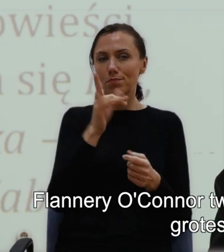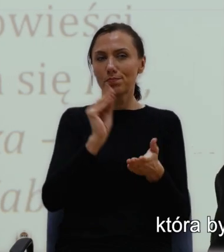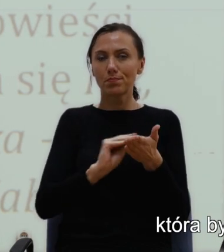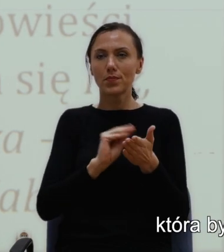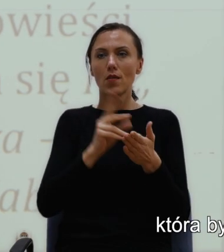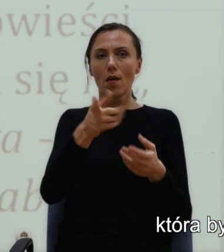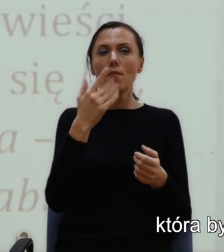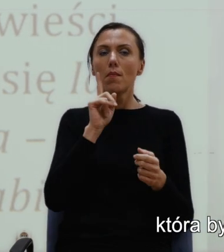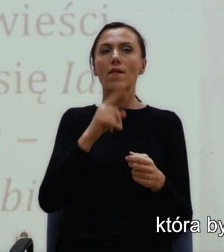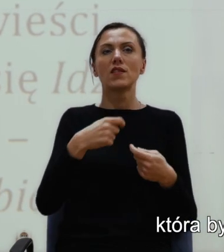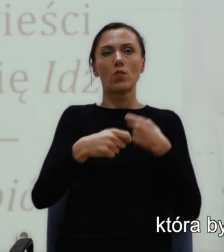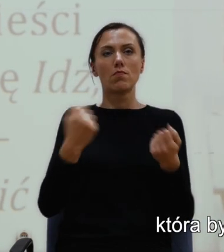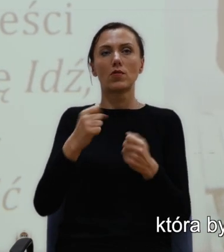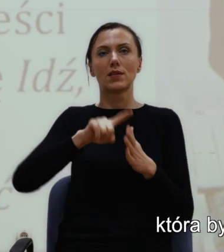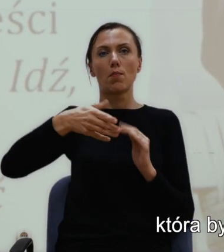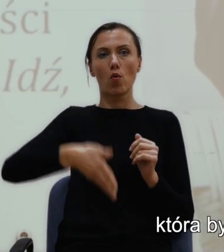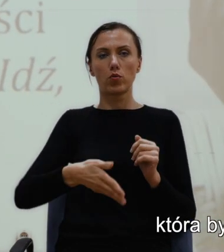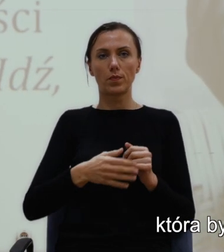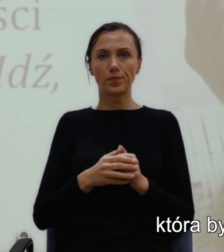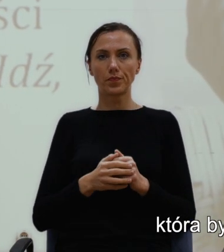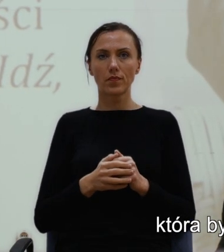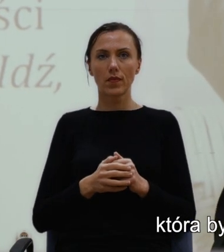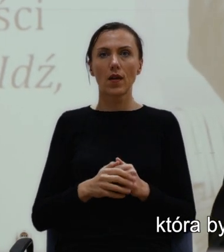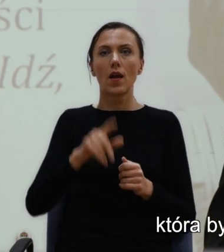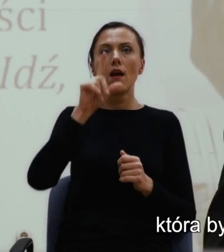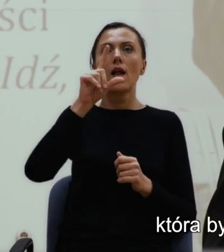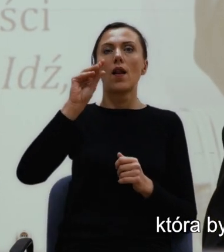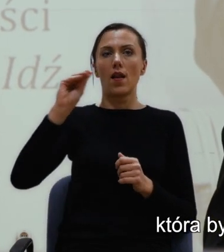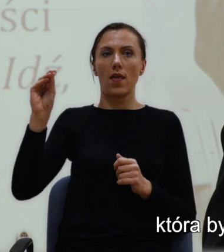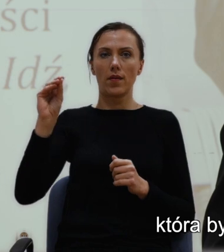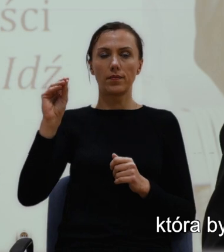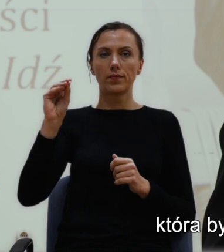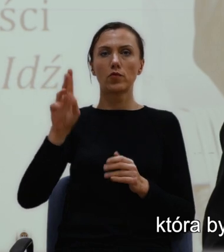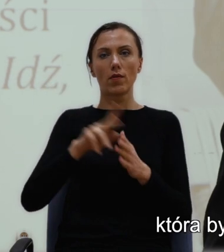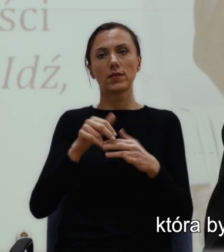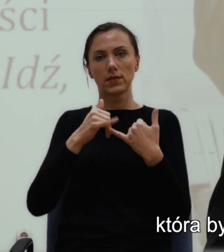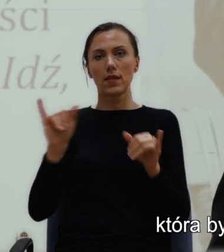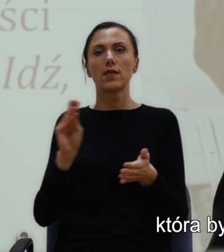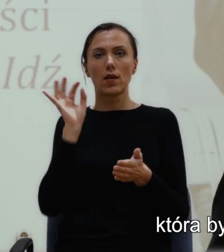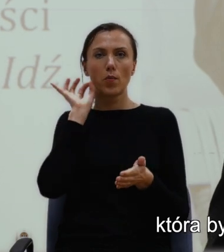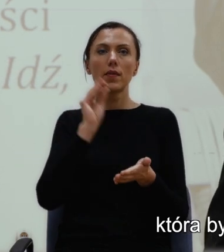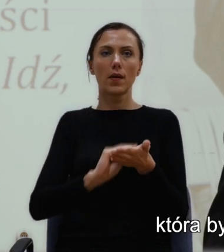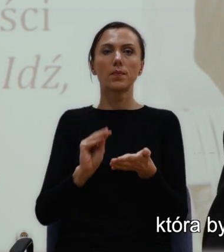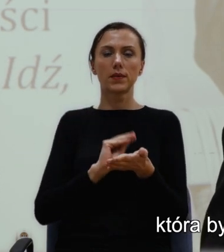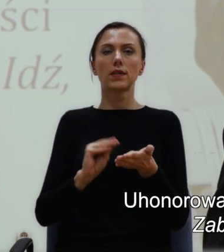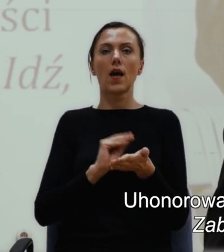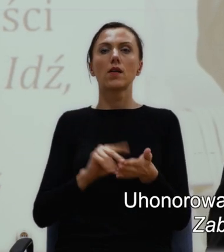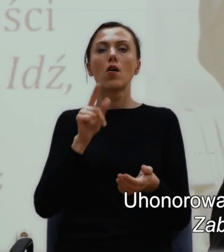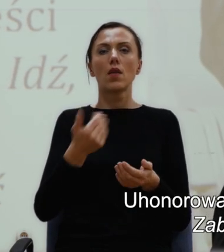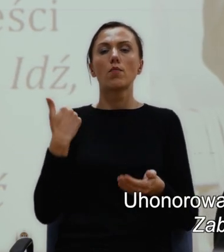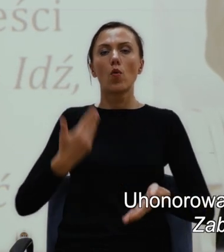Harper Lee to inna pisarka, która była urodzona tym razem w Alabamie,